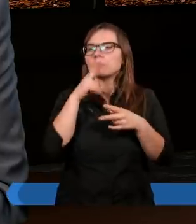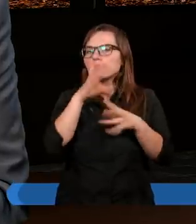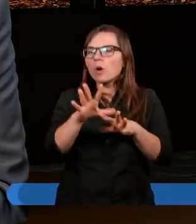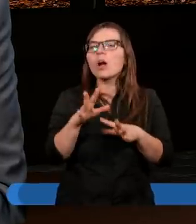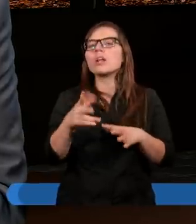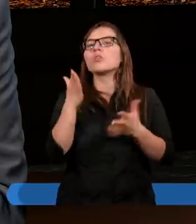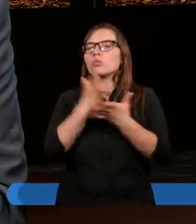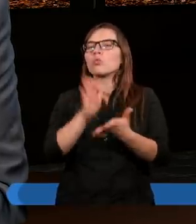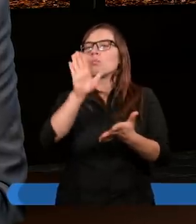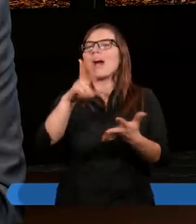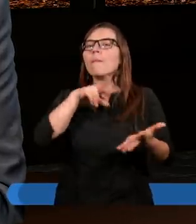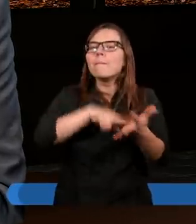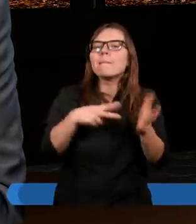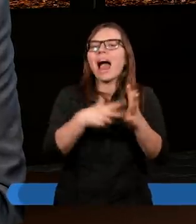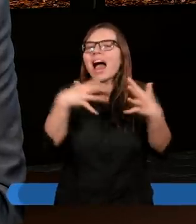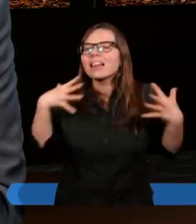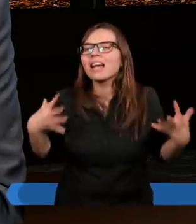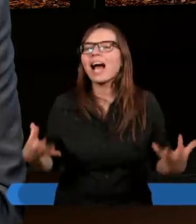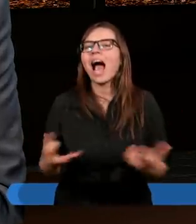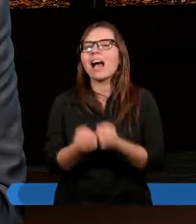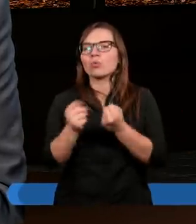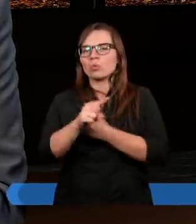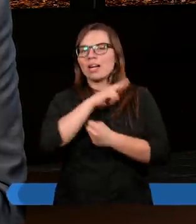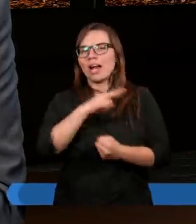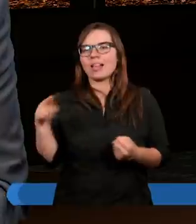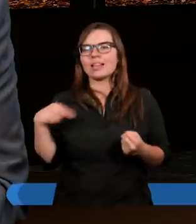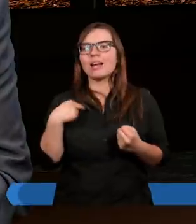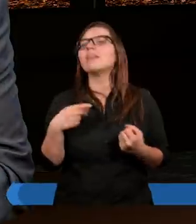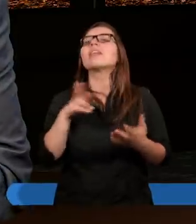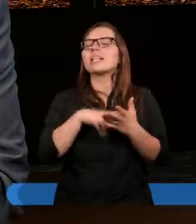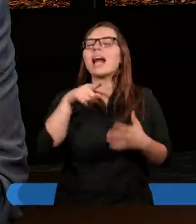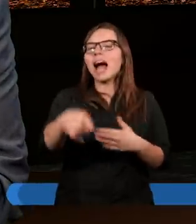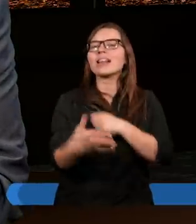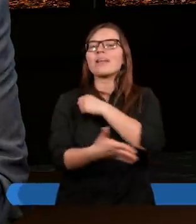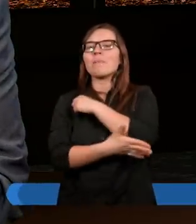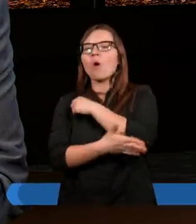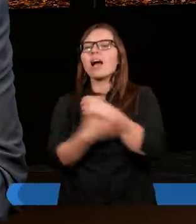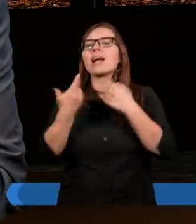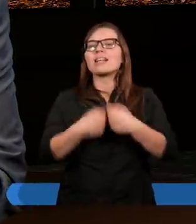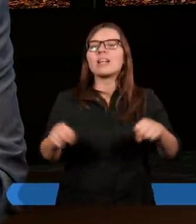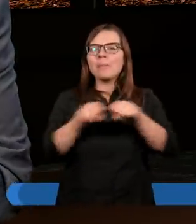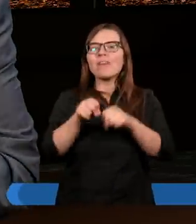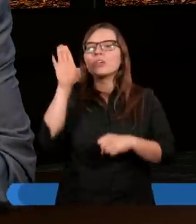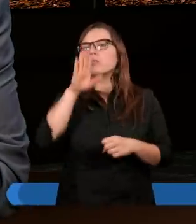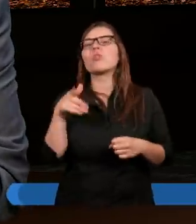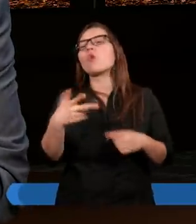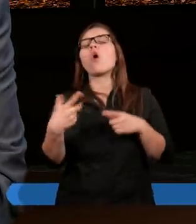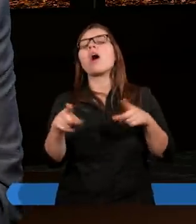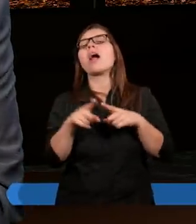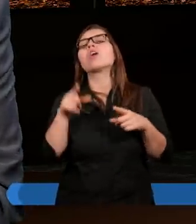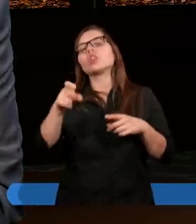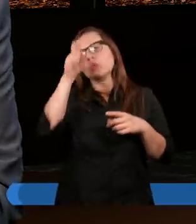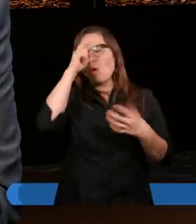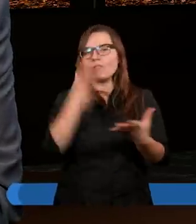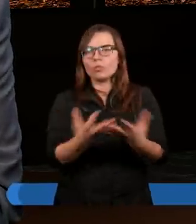już miał plan ratunkowy dla nas. Na tym polega sprawiedliwość Boża. To nie jest tak, że Bóg stworzył